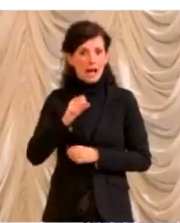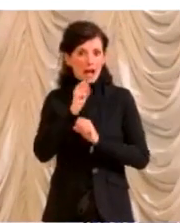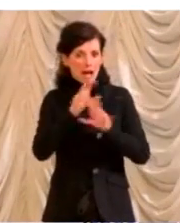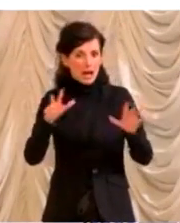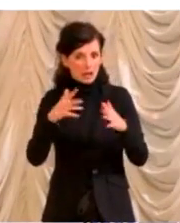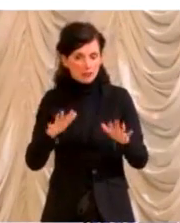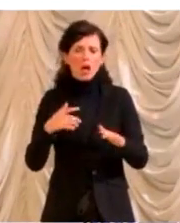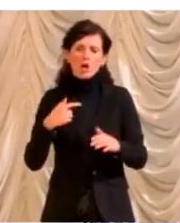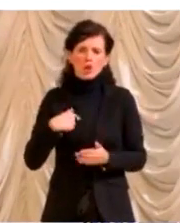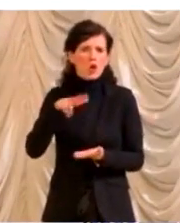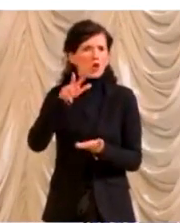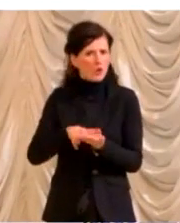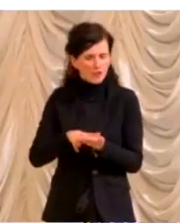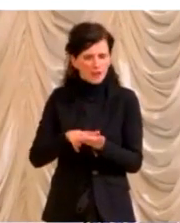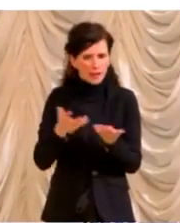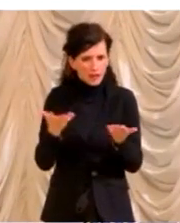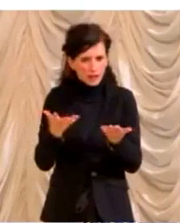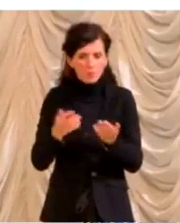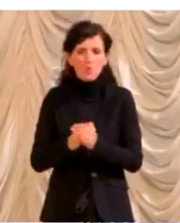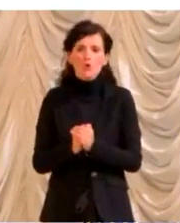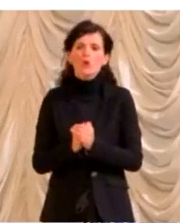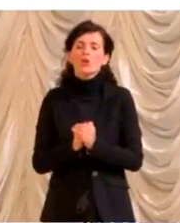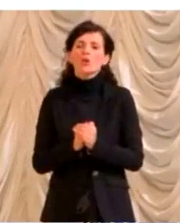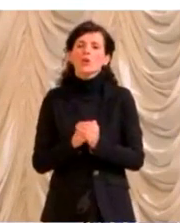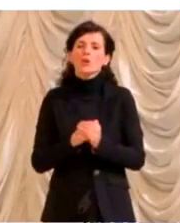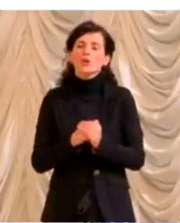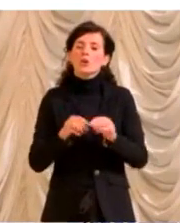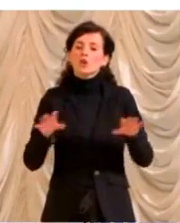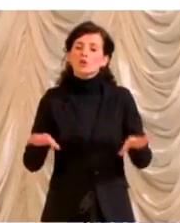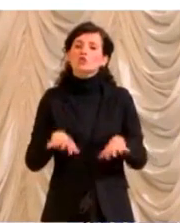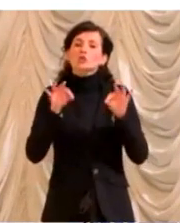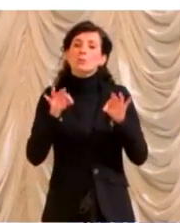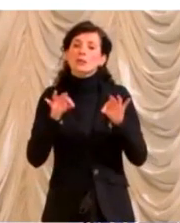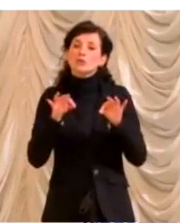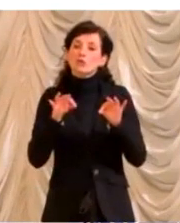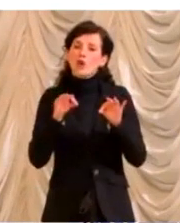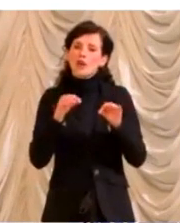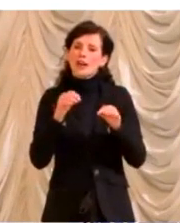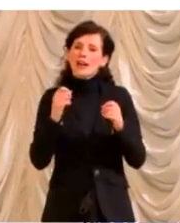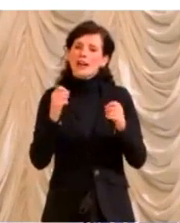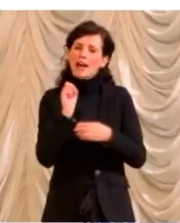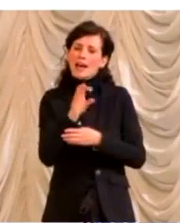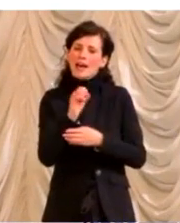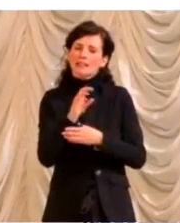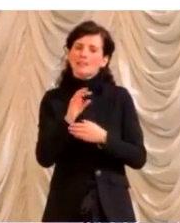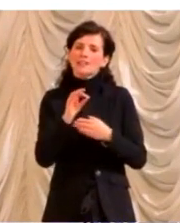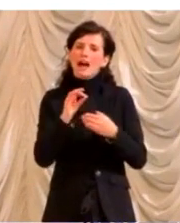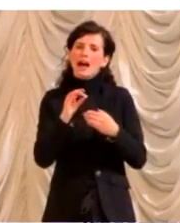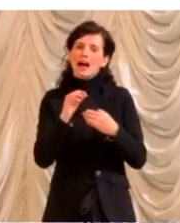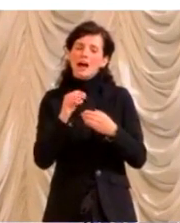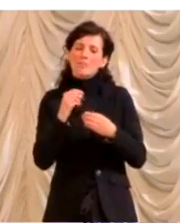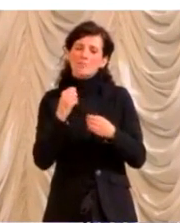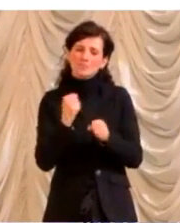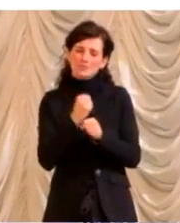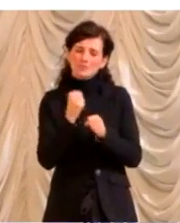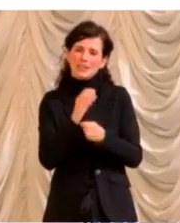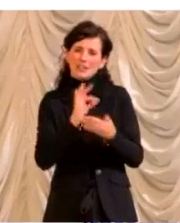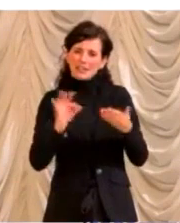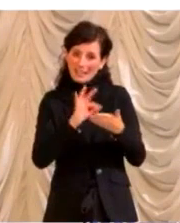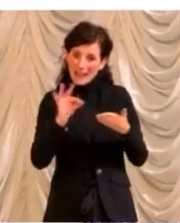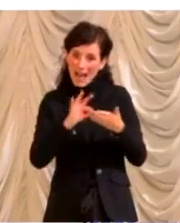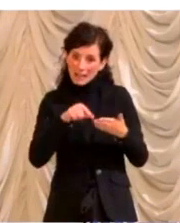è chiaro che per quanto riguarda la sospensione delle attività didattiche proseguirà. Sapete che adesso